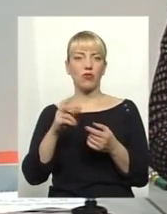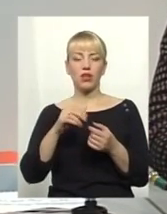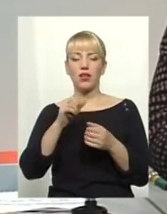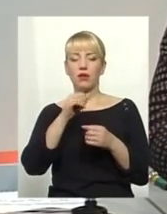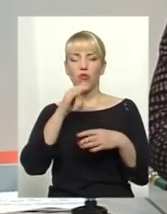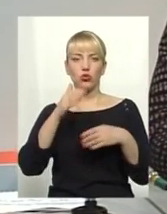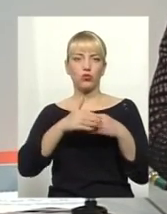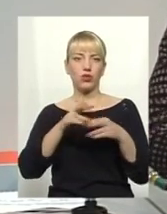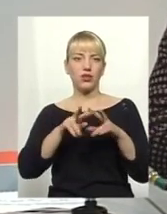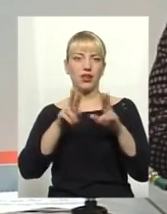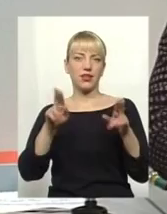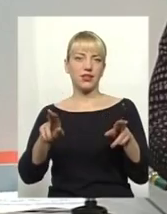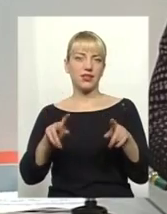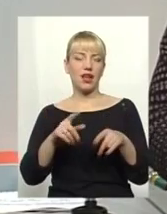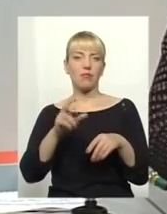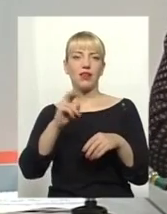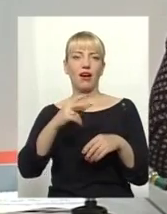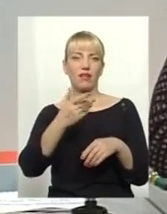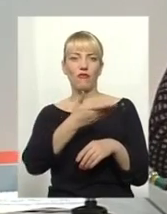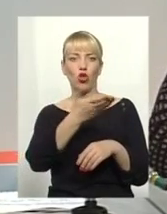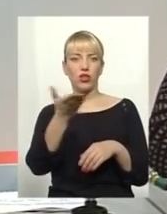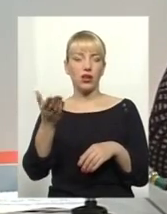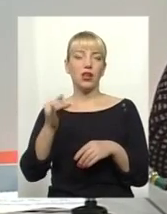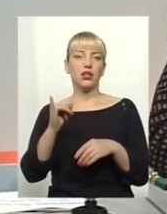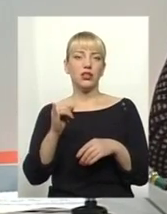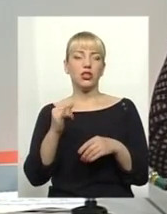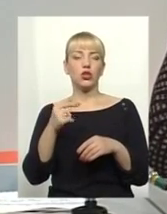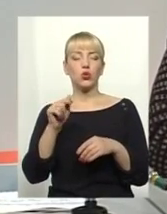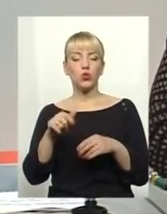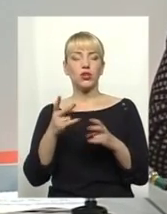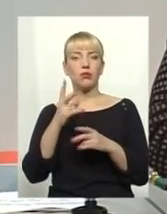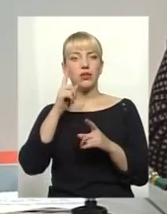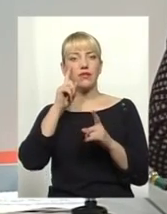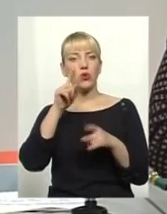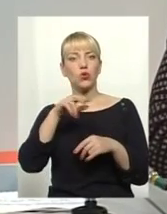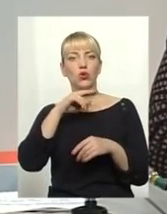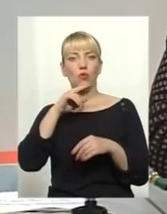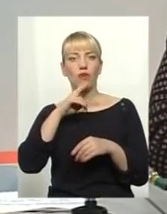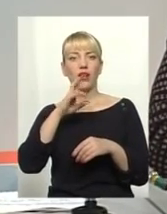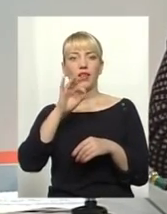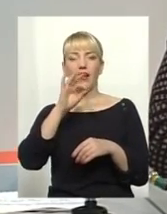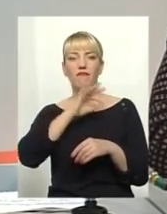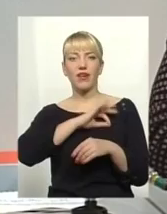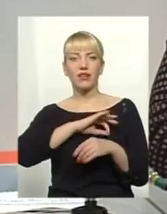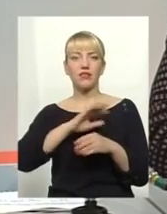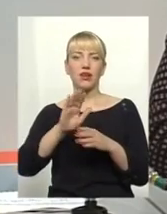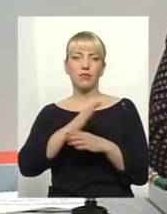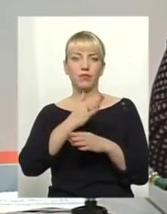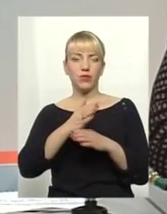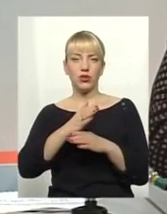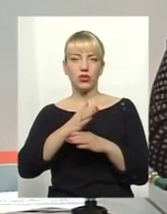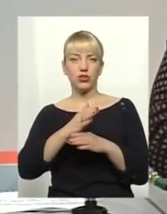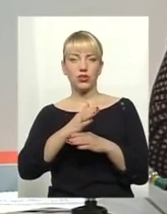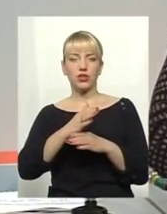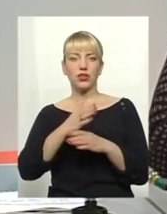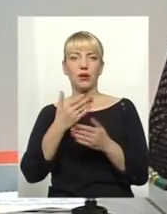самих чиновників. Просто це неможливо. І тут нам треба звернути увагу на ефективний міжнародний досвід, чи